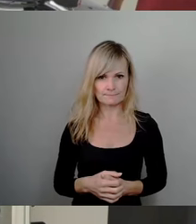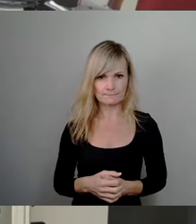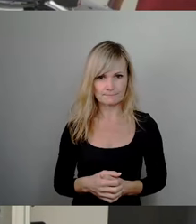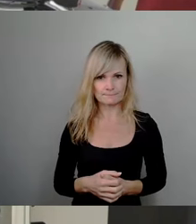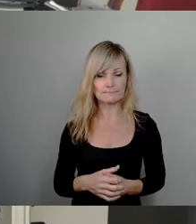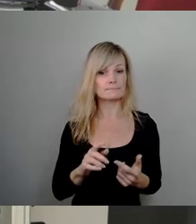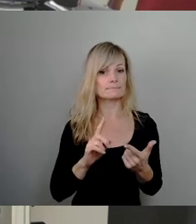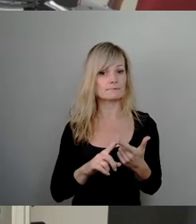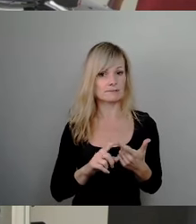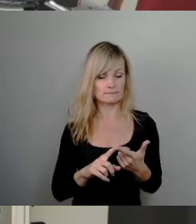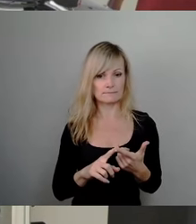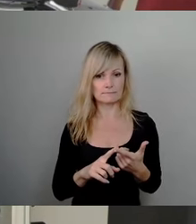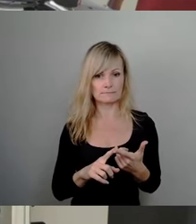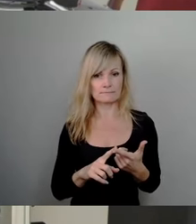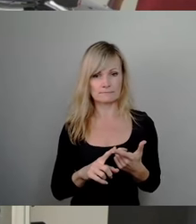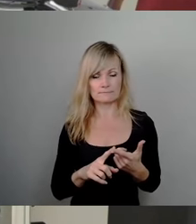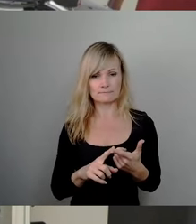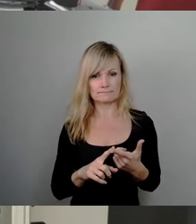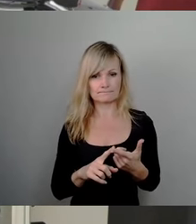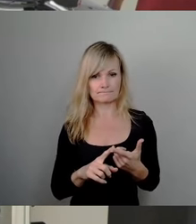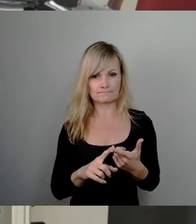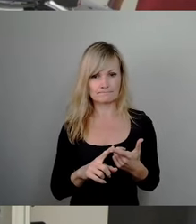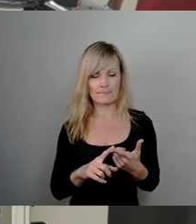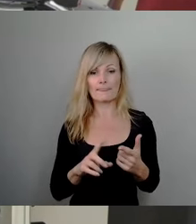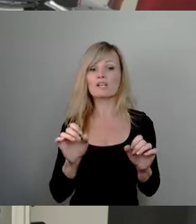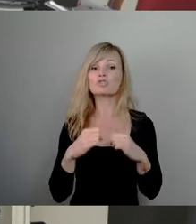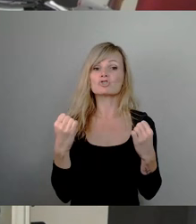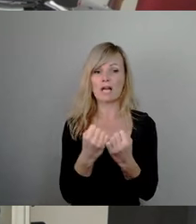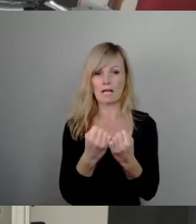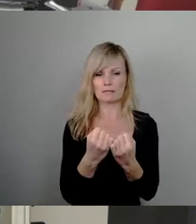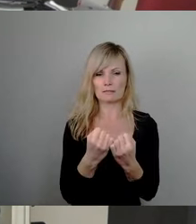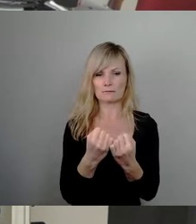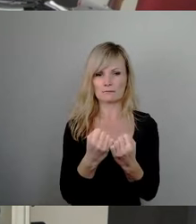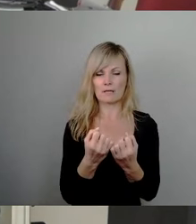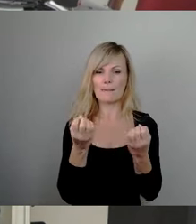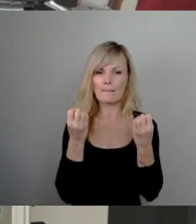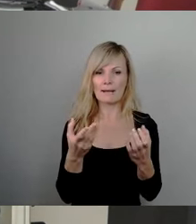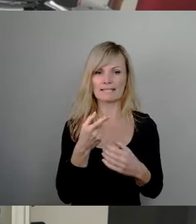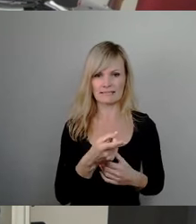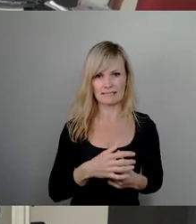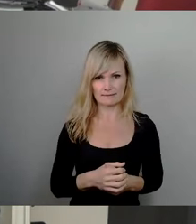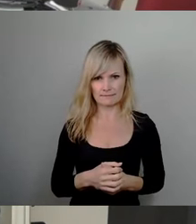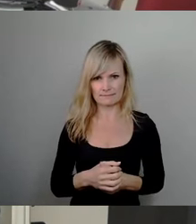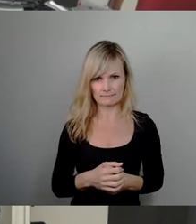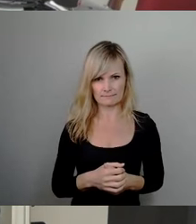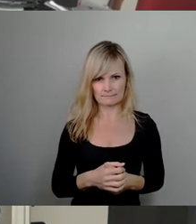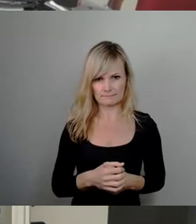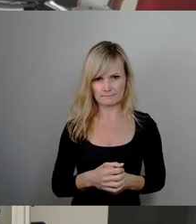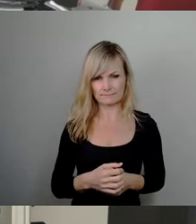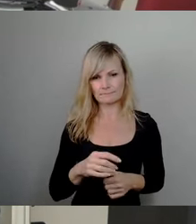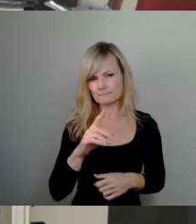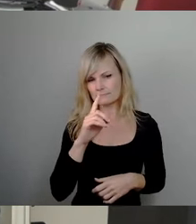das, was in einem Staat passiert, wenn er ein Problem angreift und